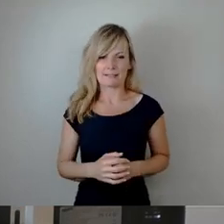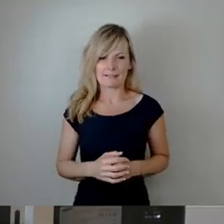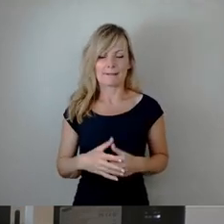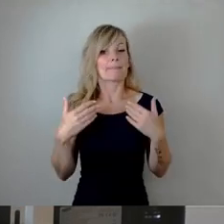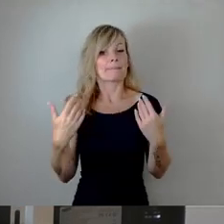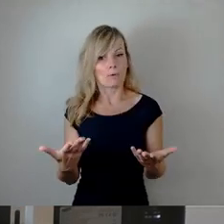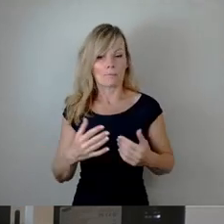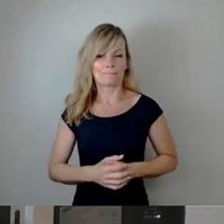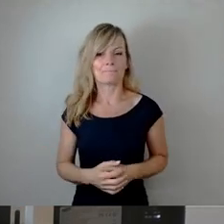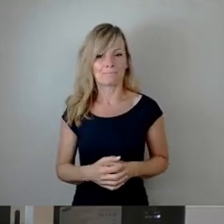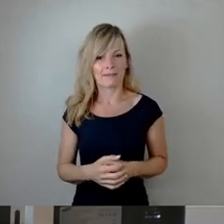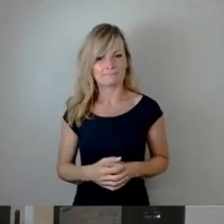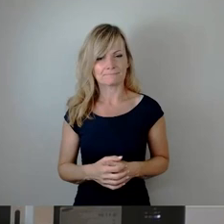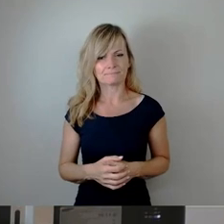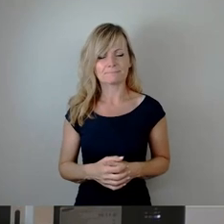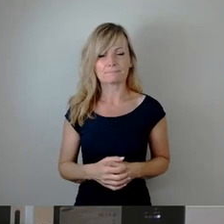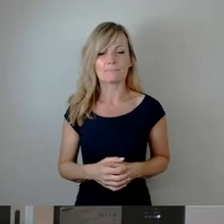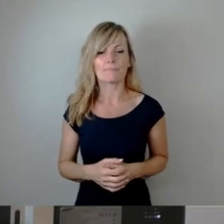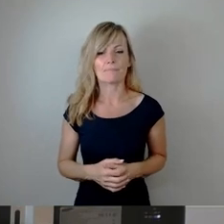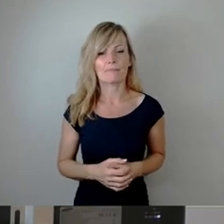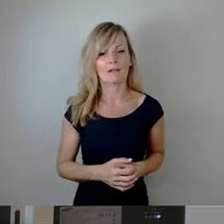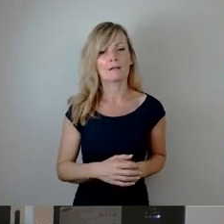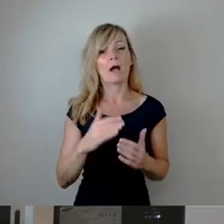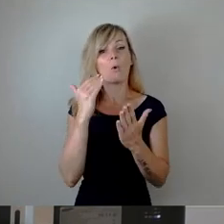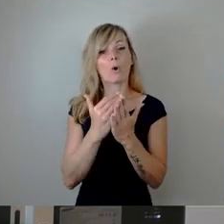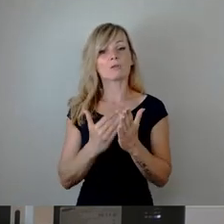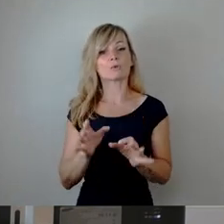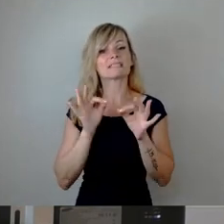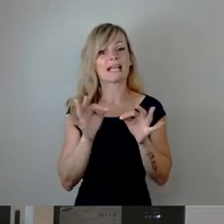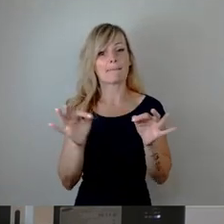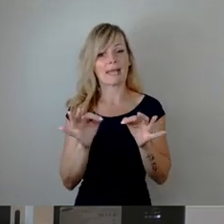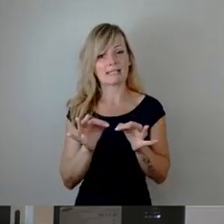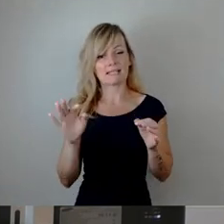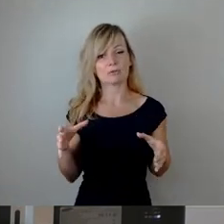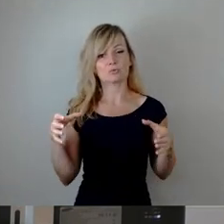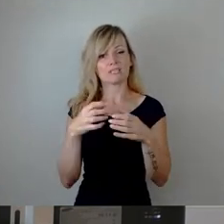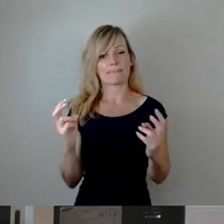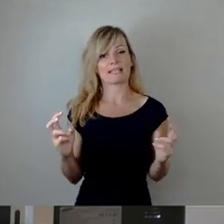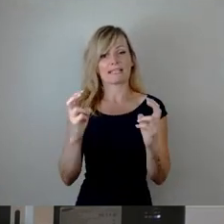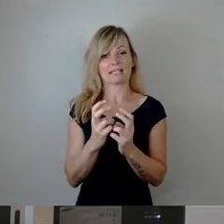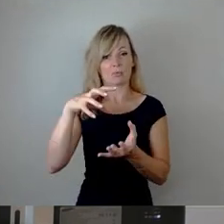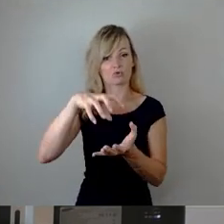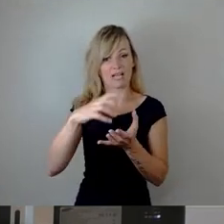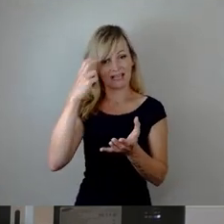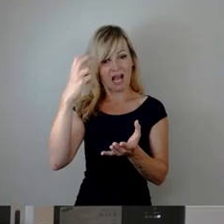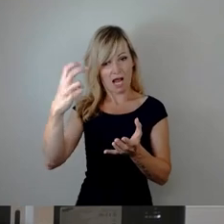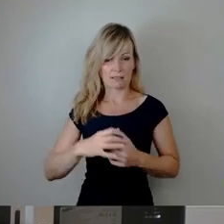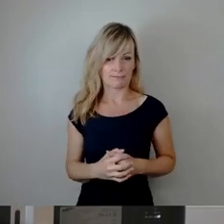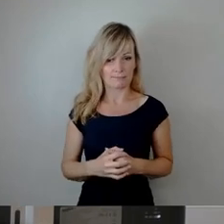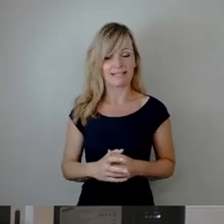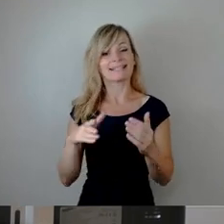Letzten Endes geht es um die ordnungsgemäße Zusammensetzung des Stadtrates. Die Wahrung dieses